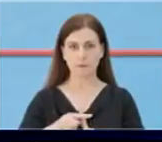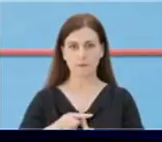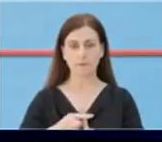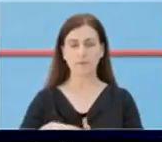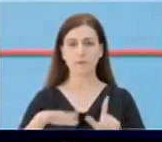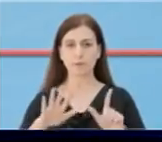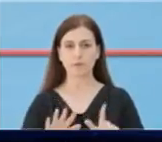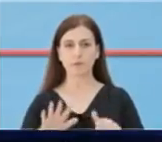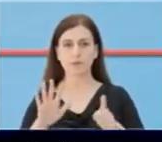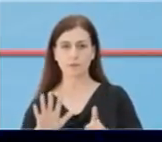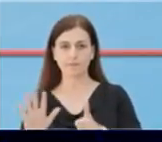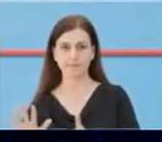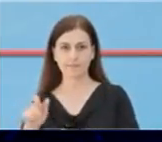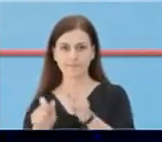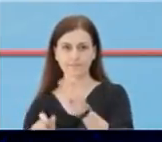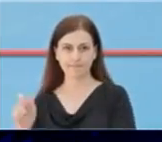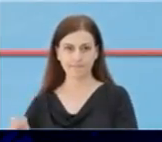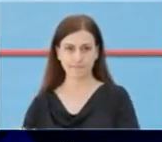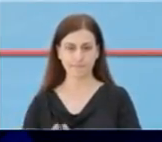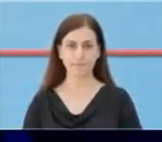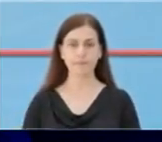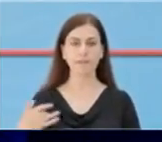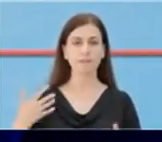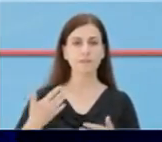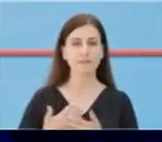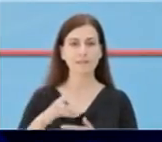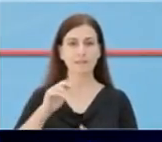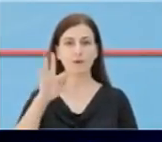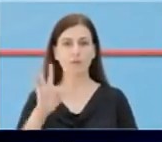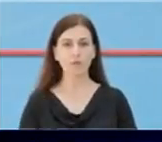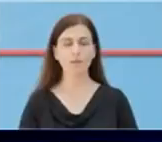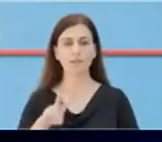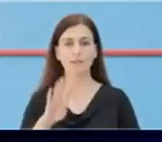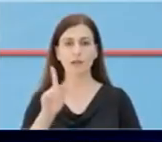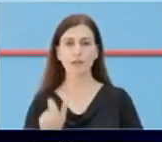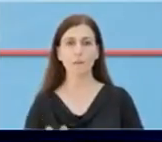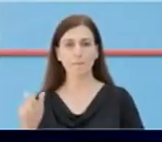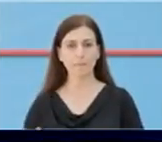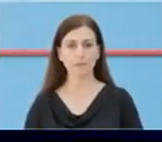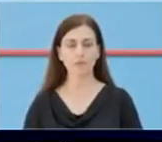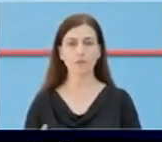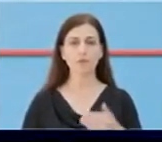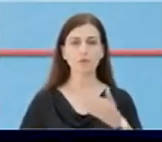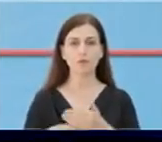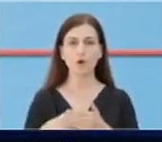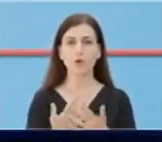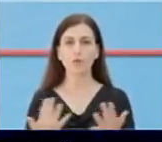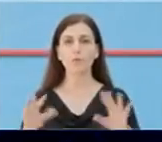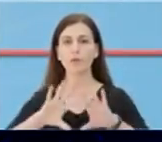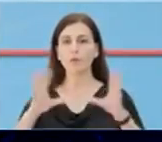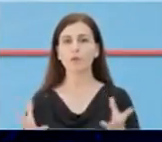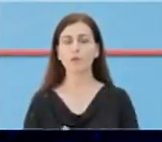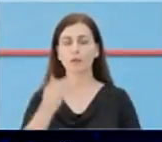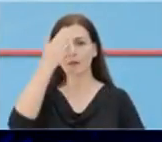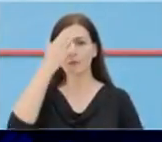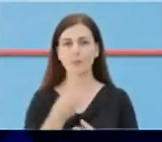766 raste. Gjëtë 24 orëve të fundit, 24 pacienti e shtuar listës të të shëruarve dhe kjo